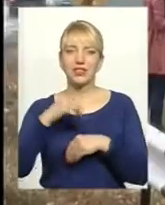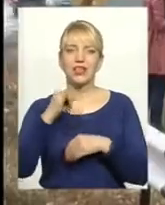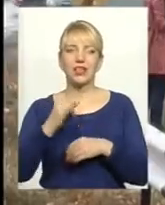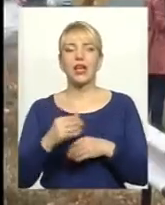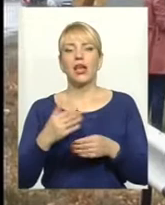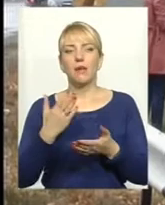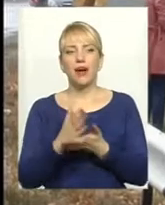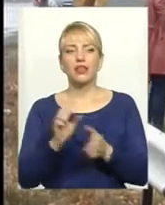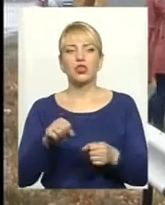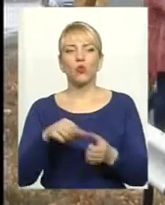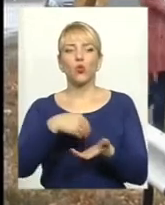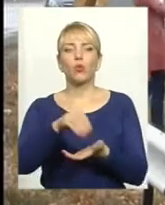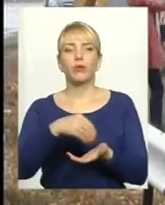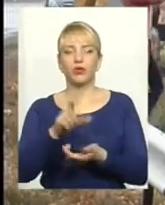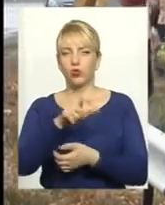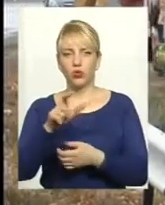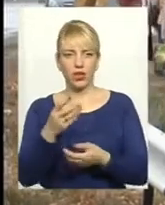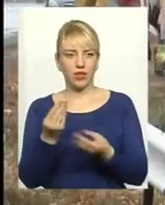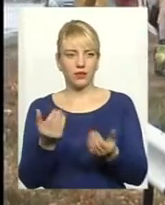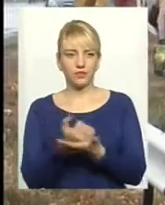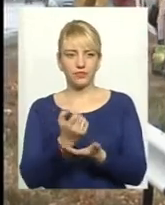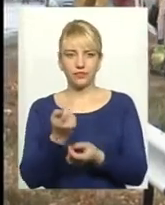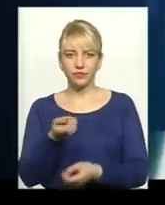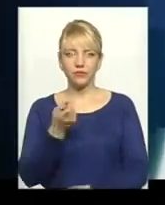купити то, що з'їсти, тому що сьогодні доходи людей не такі великі.